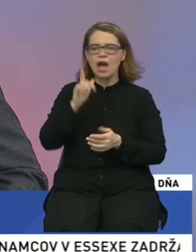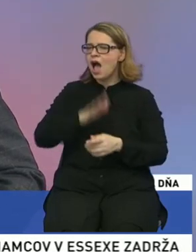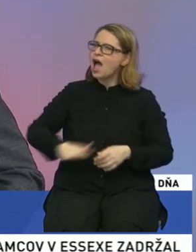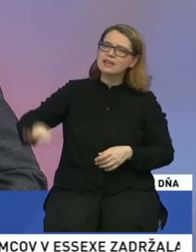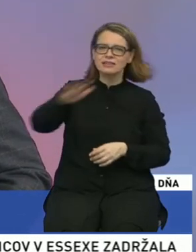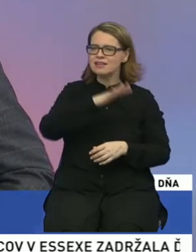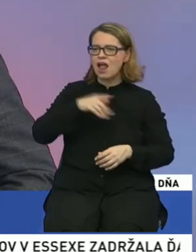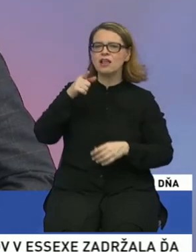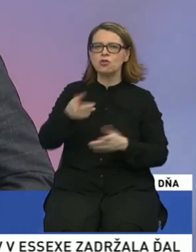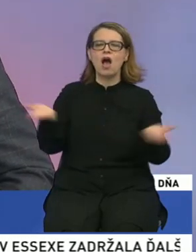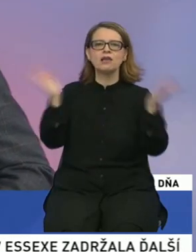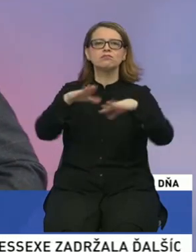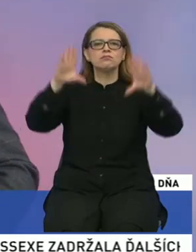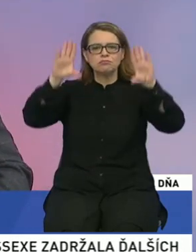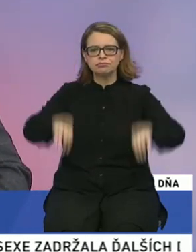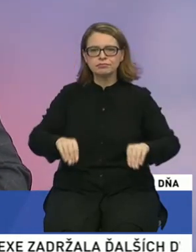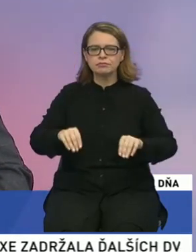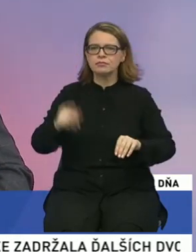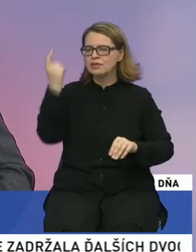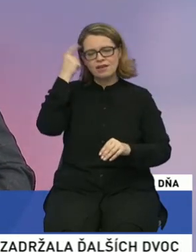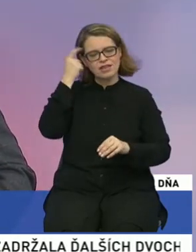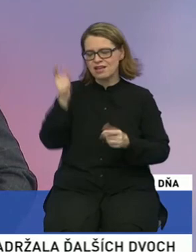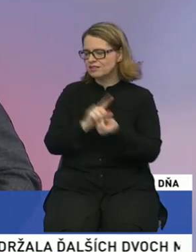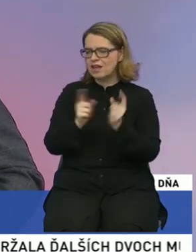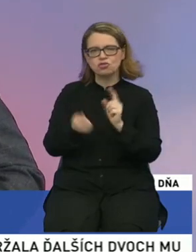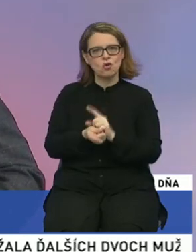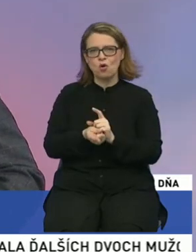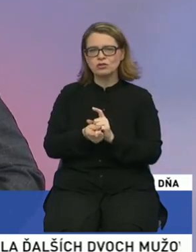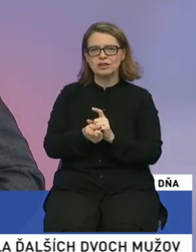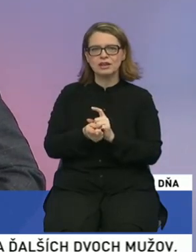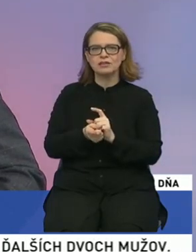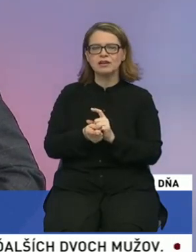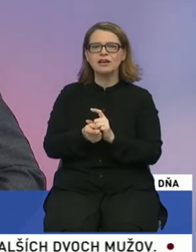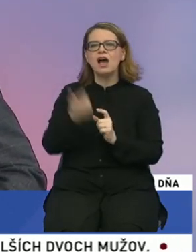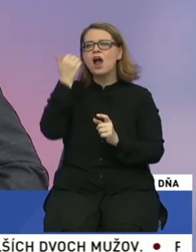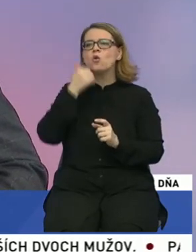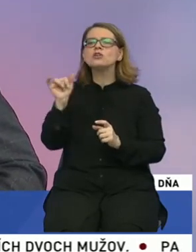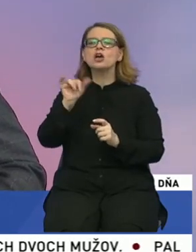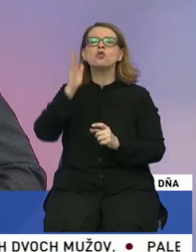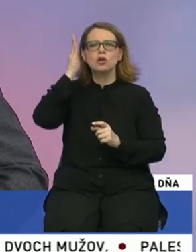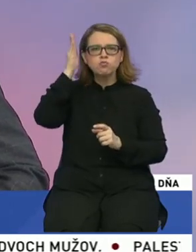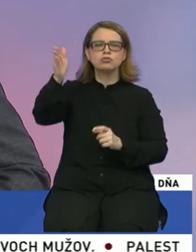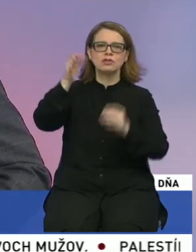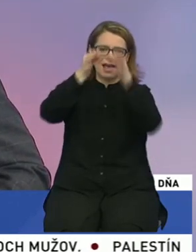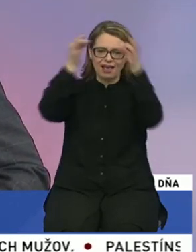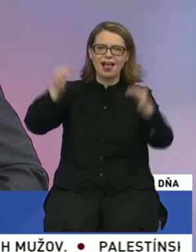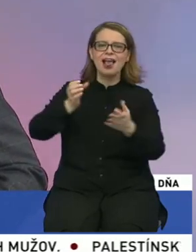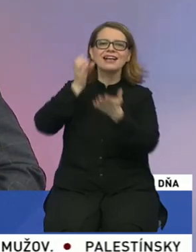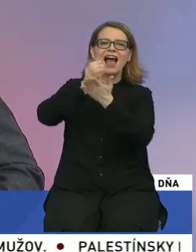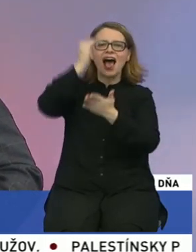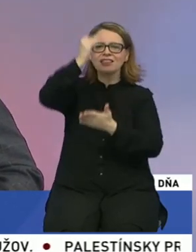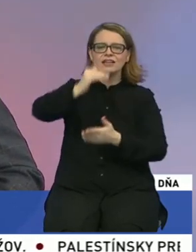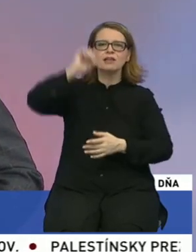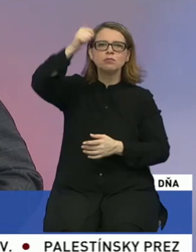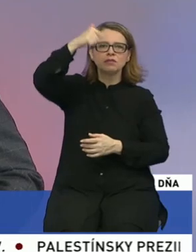nakoniec aj rozkotalo na tom, že nevedelo sa dohodnúť na umiestnení ľudí, na tej kandidátke, kto tam bude v tej prvej